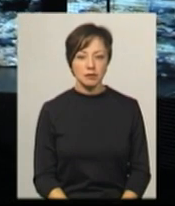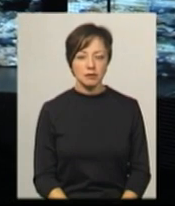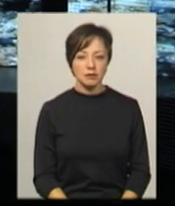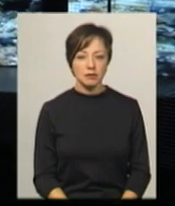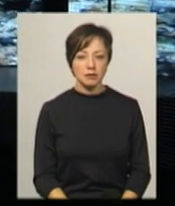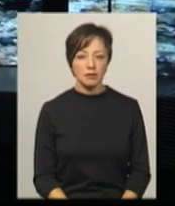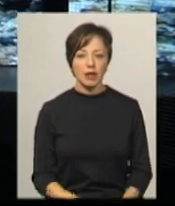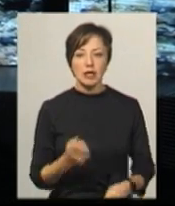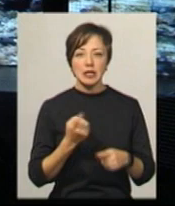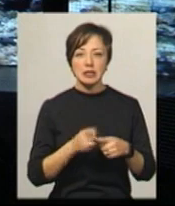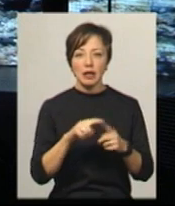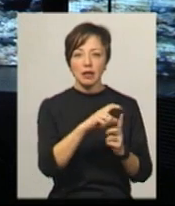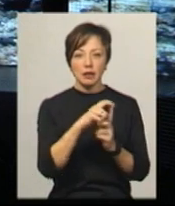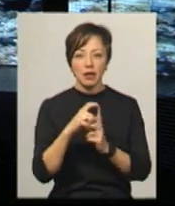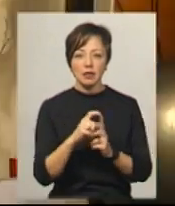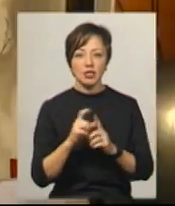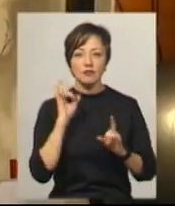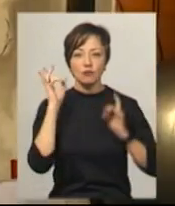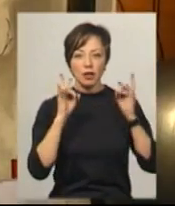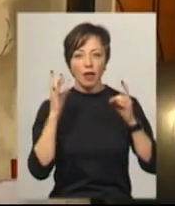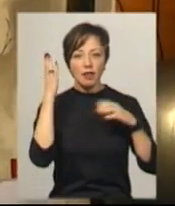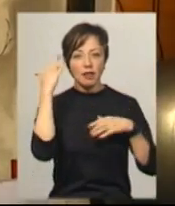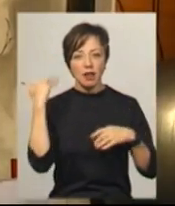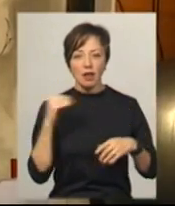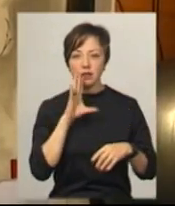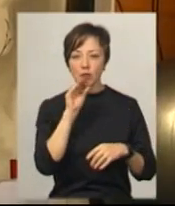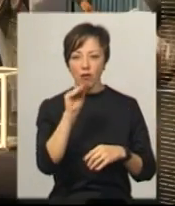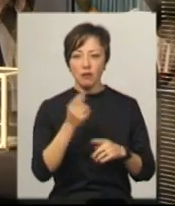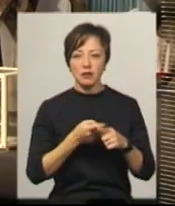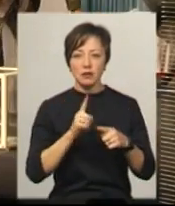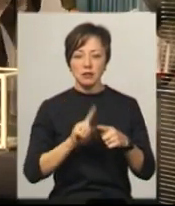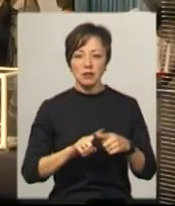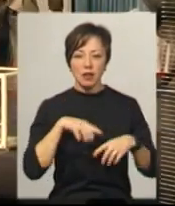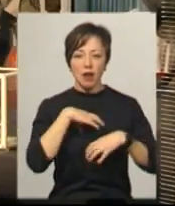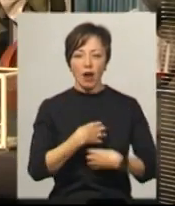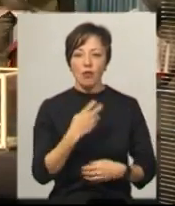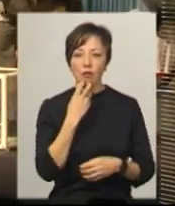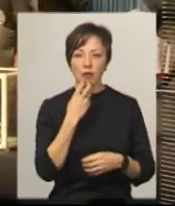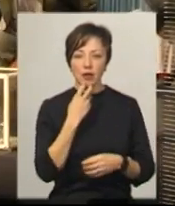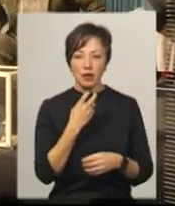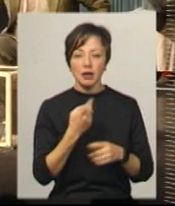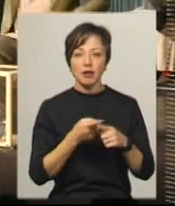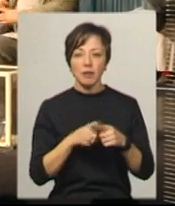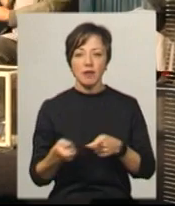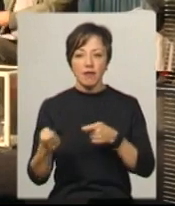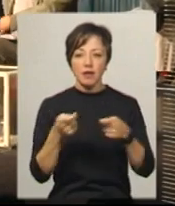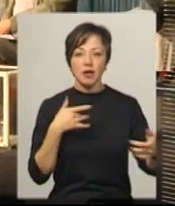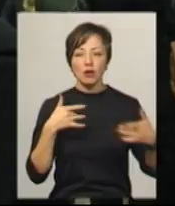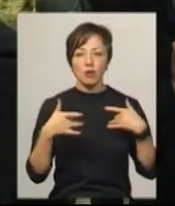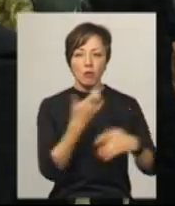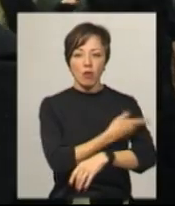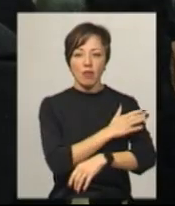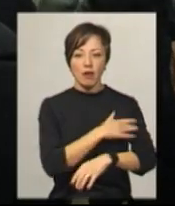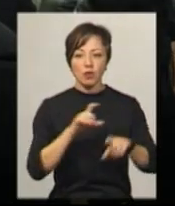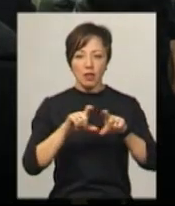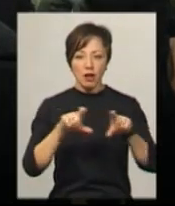Цей текст звучить на татарській мові. Трагікомедії «Політ над гніздом Зузулі» Кена Кізі привезли на фестиваль актори Полтавського театру.